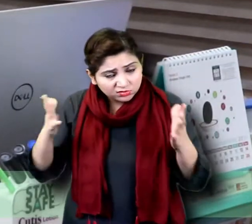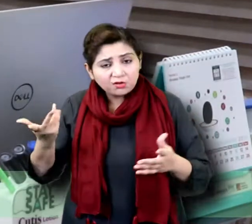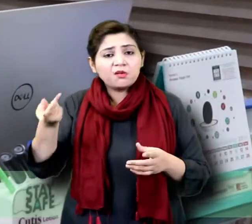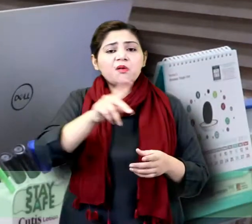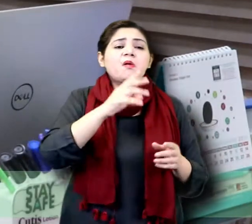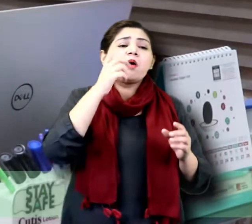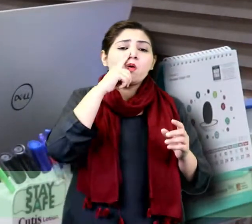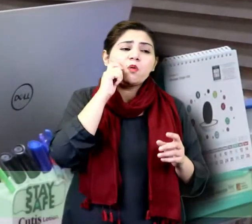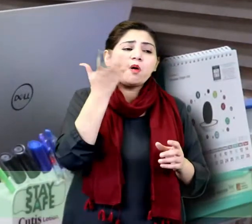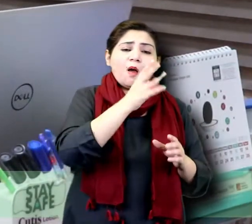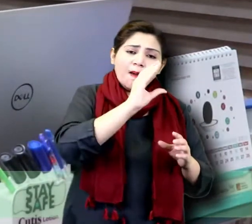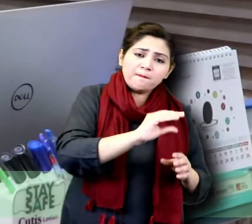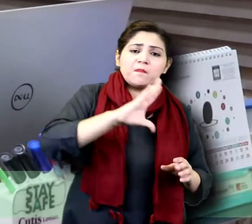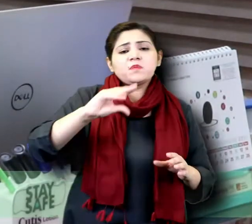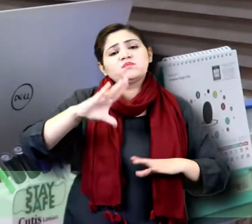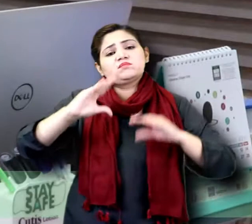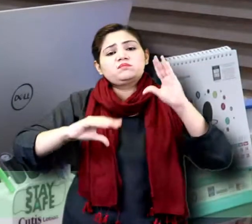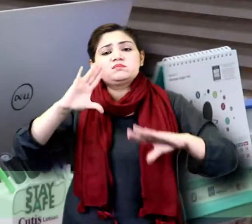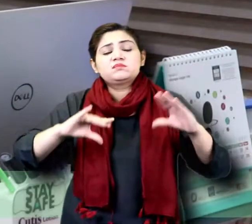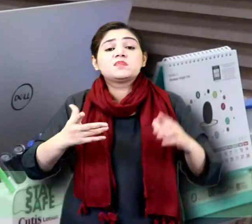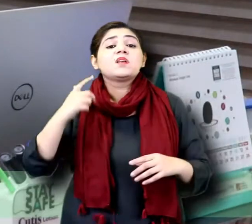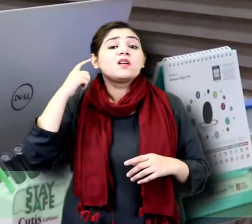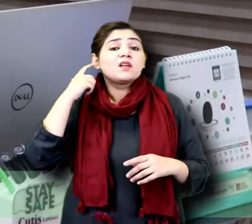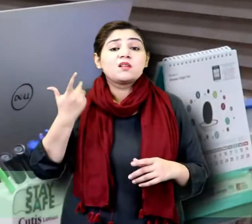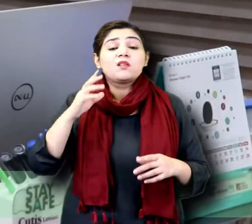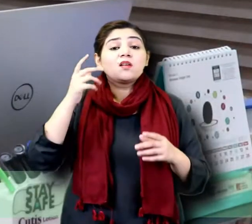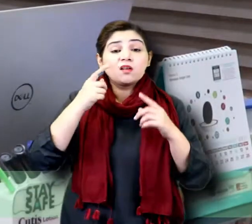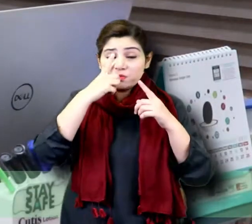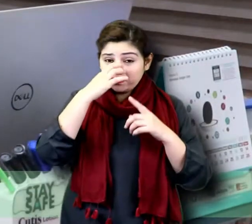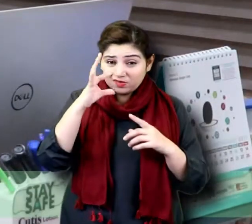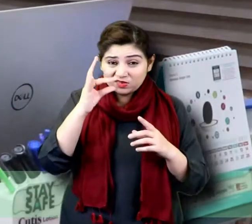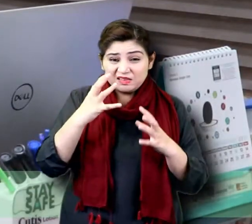ہوتی ہے کھی کے پورا آنٹھ کان کے اندر ویکس کی زیادہ ویکس آرز تو وہirts کی دی